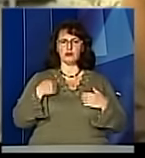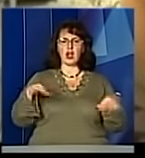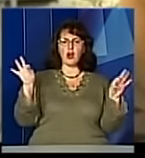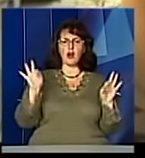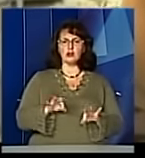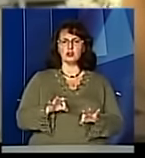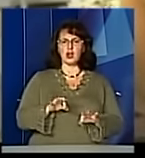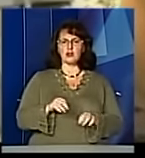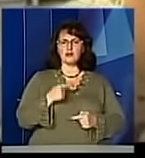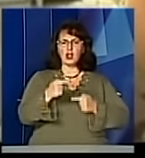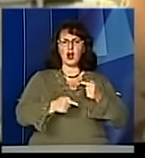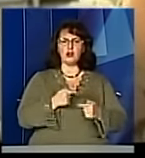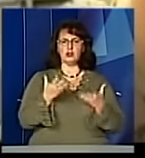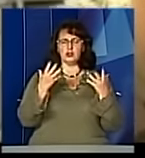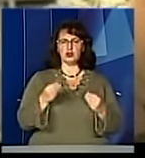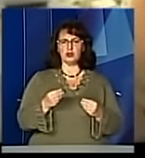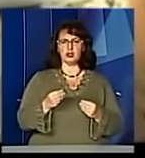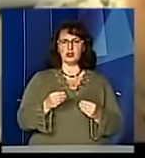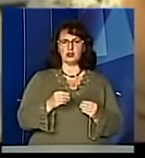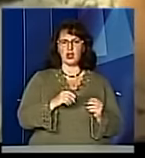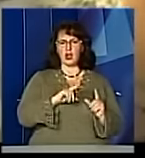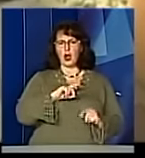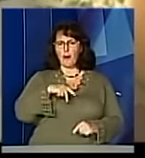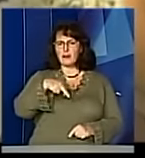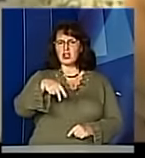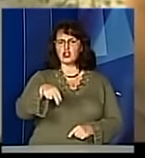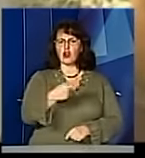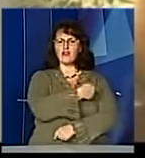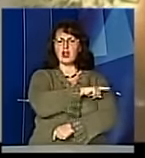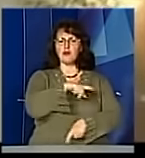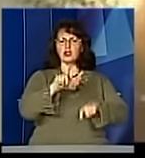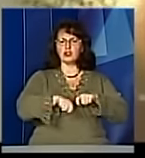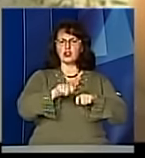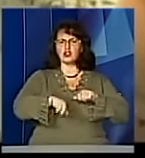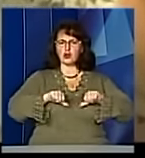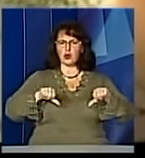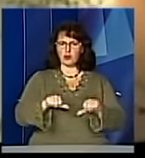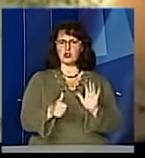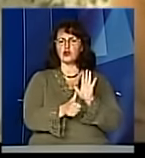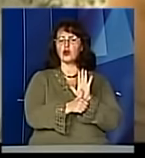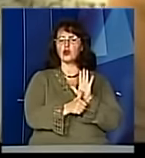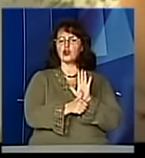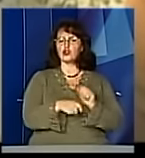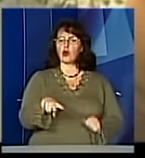на наступний день пішов на медкомісію. І так це було 6 лютого.